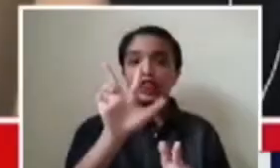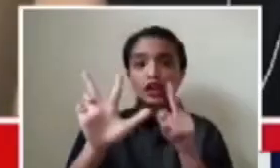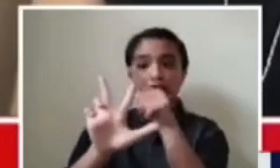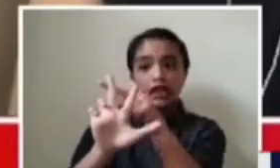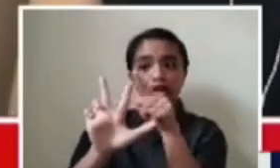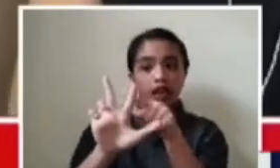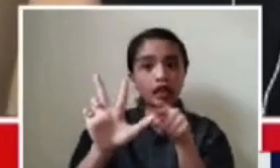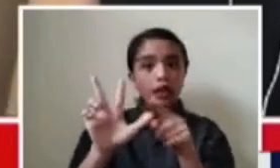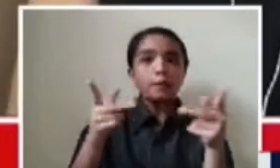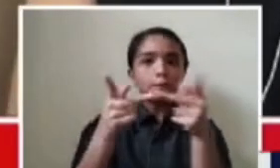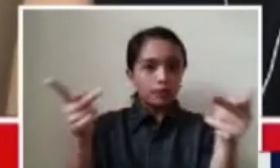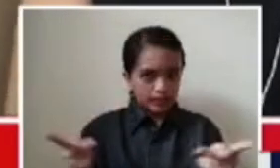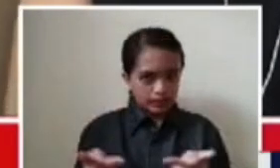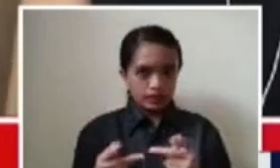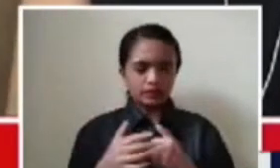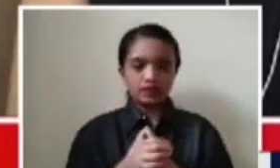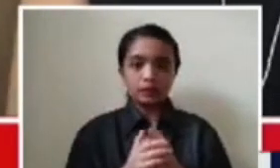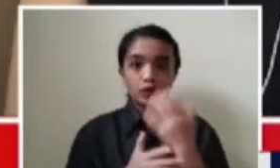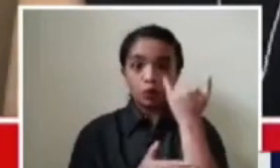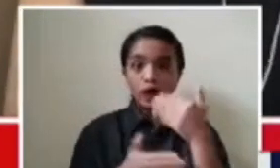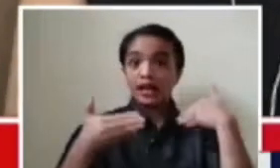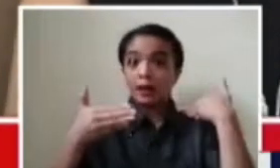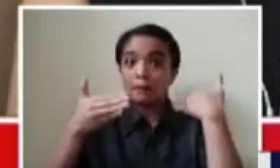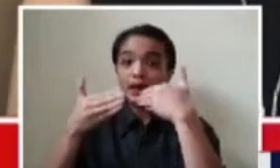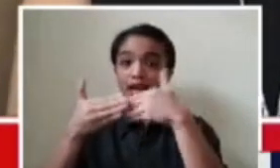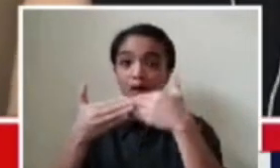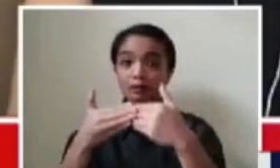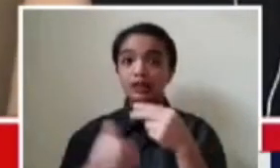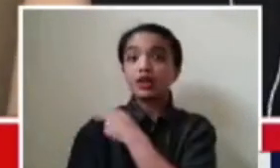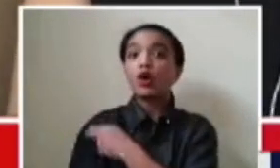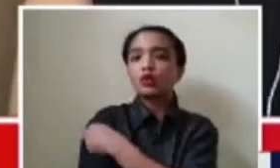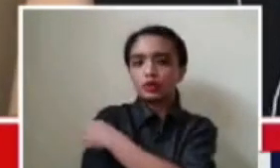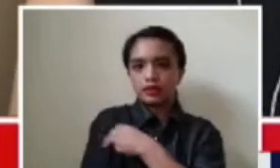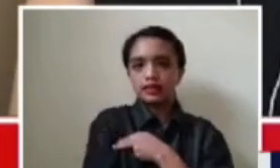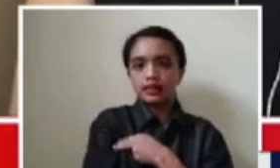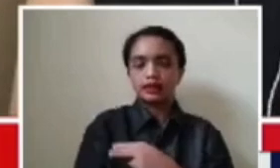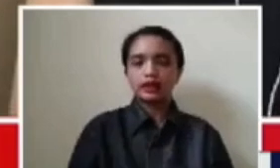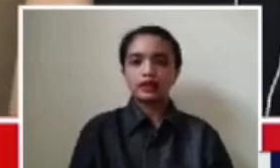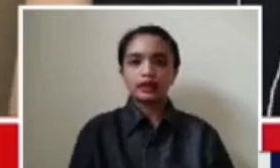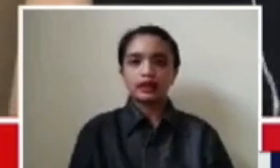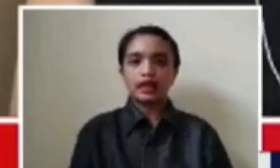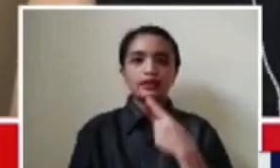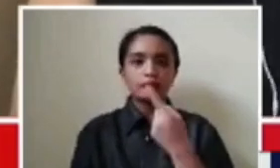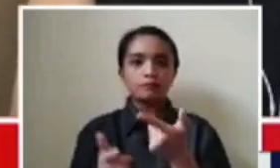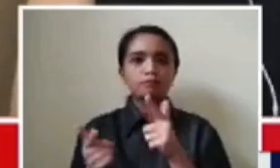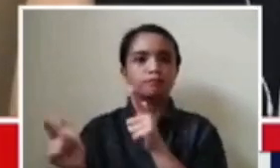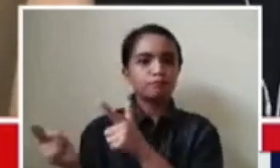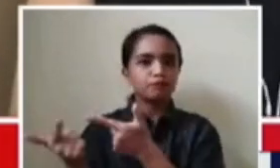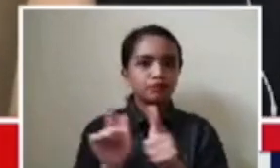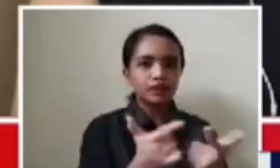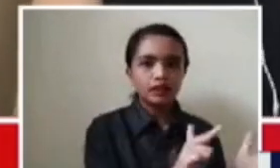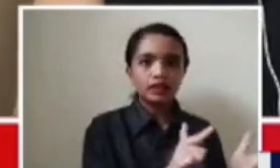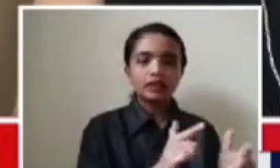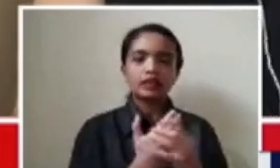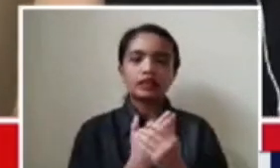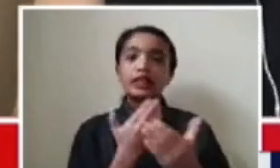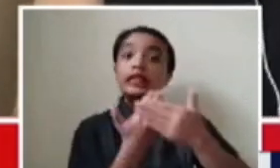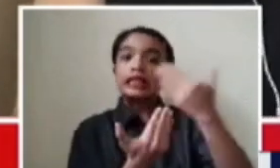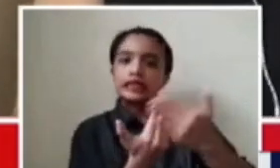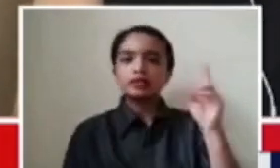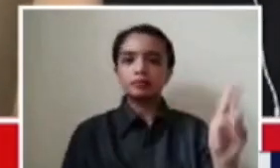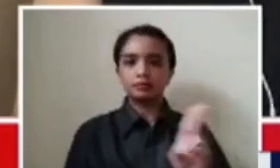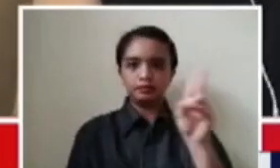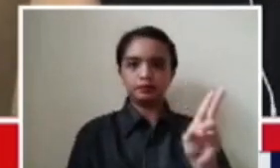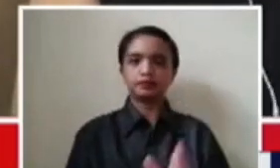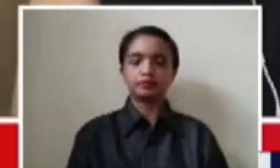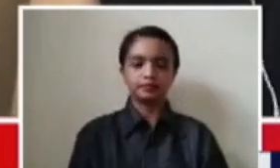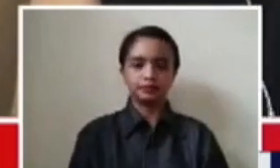Ano na po ang magiging efekto nitong nangyayari ngayon sa ating bansa doon po sa flagship program ng pamahalaan na Build, Build,